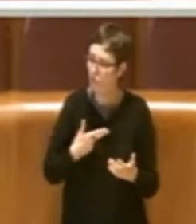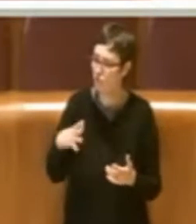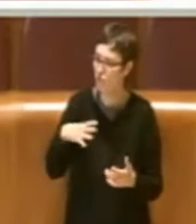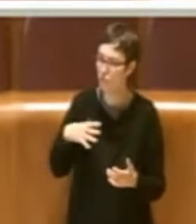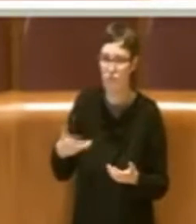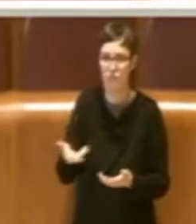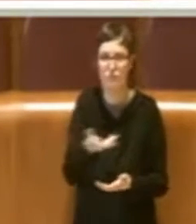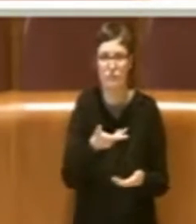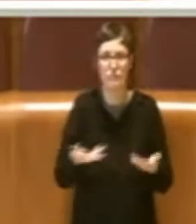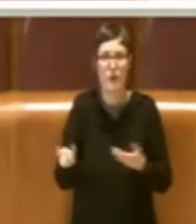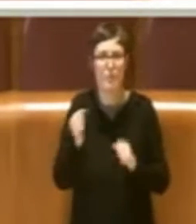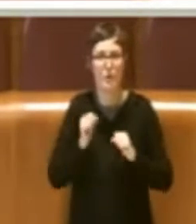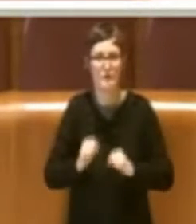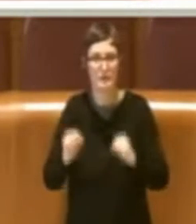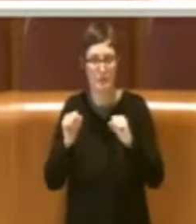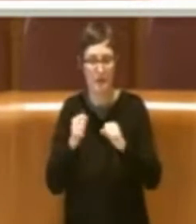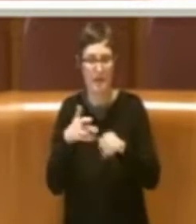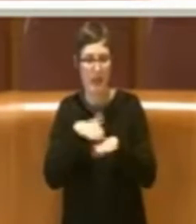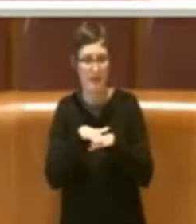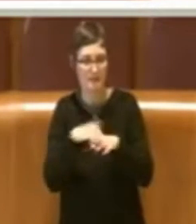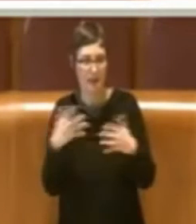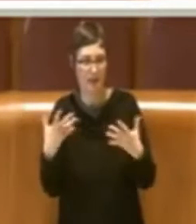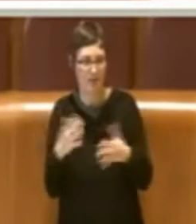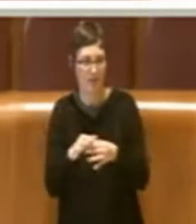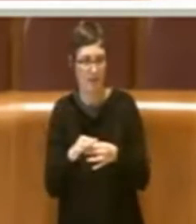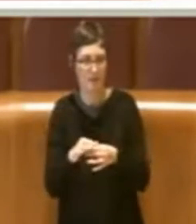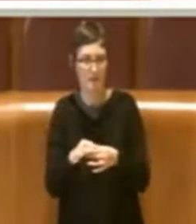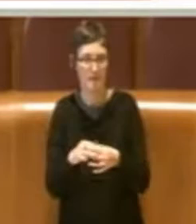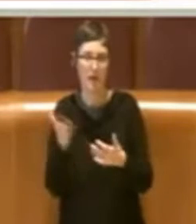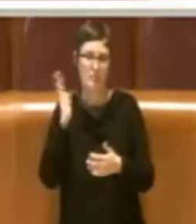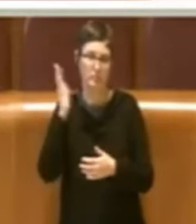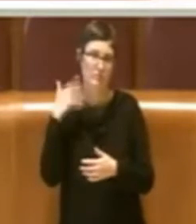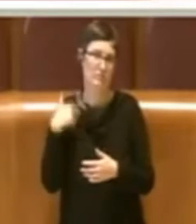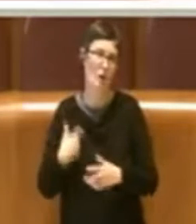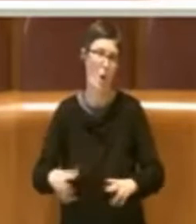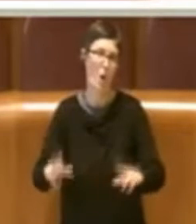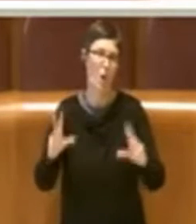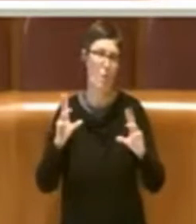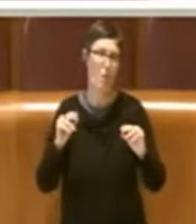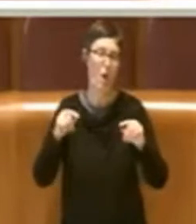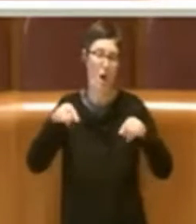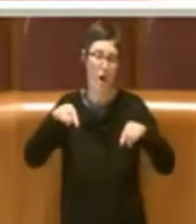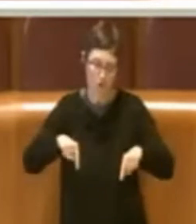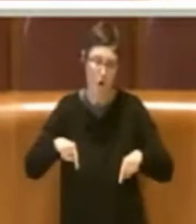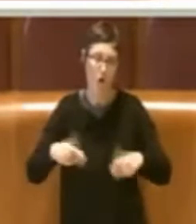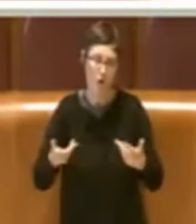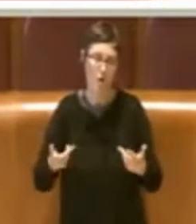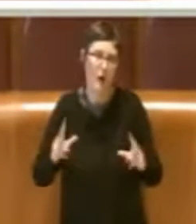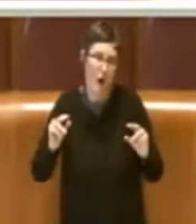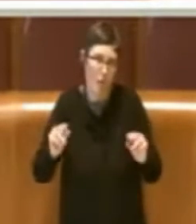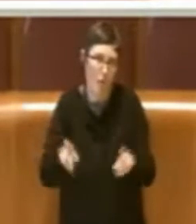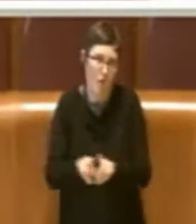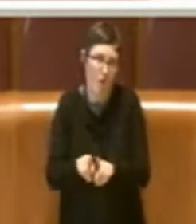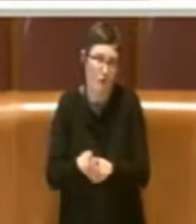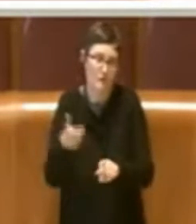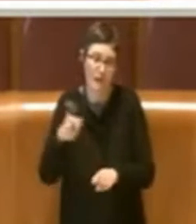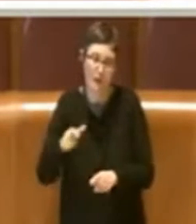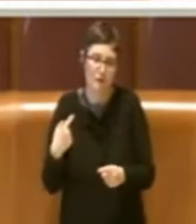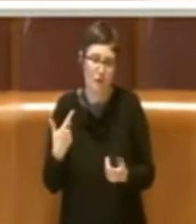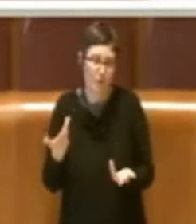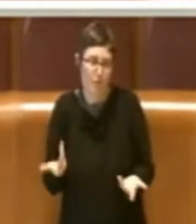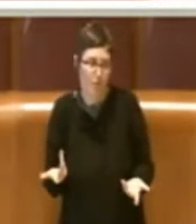annessi, cosa che era assolutamente innovativa allora e lo sarebbe anche oggi perché non sempre si riesce a dare